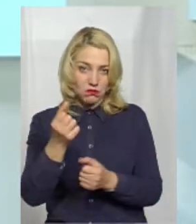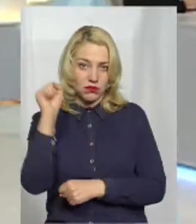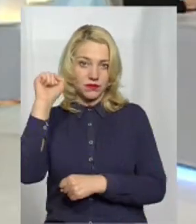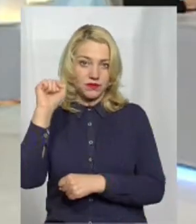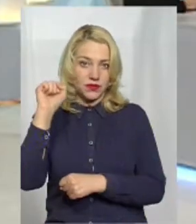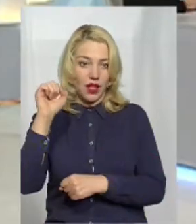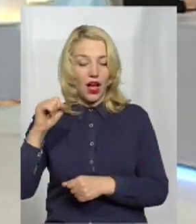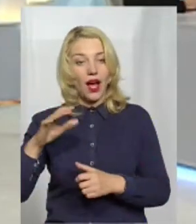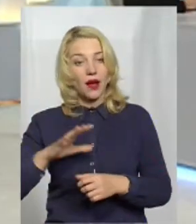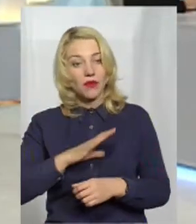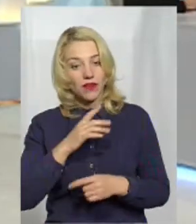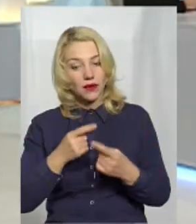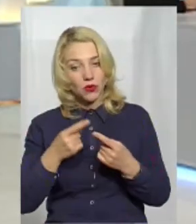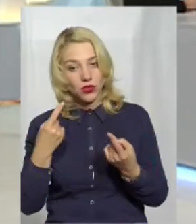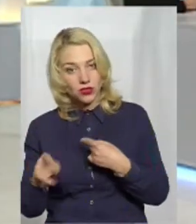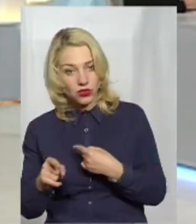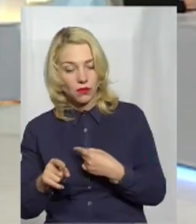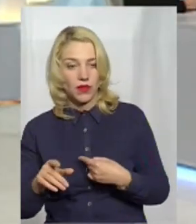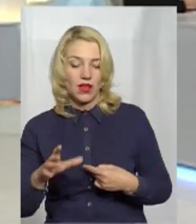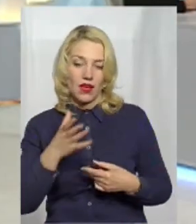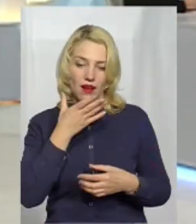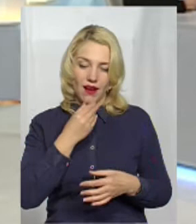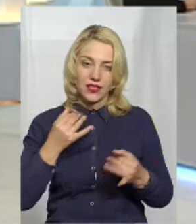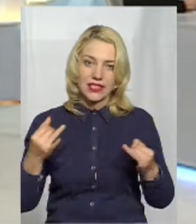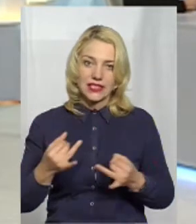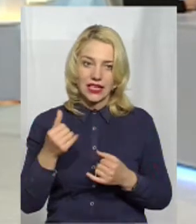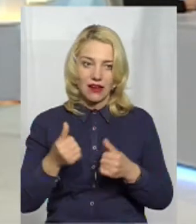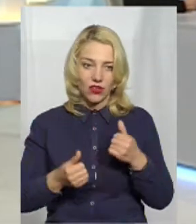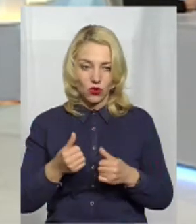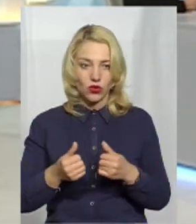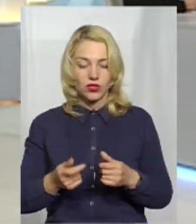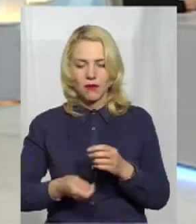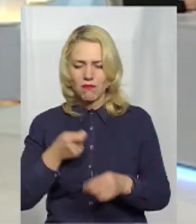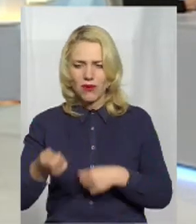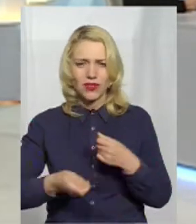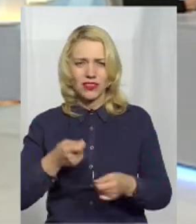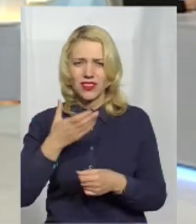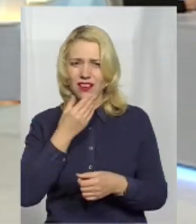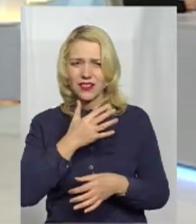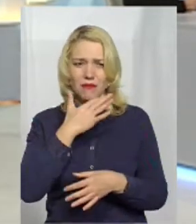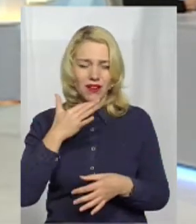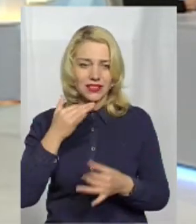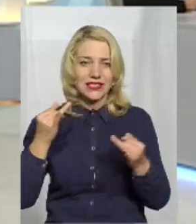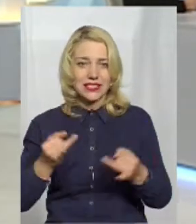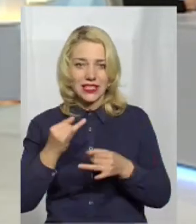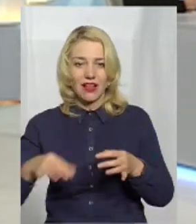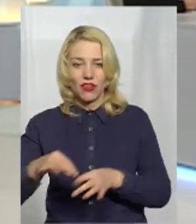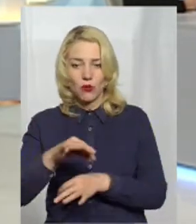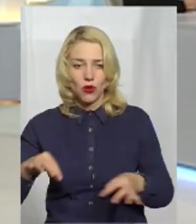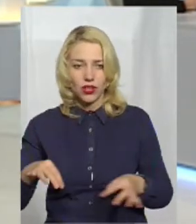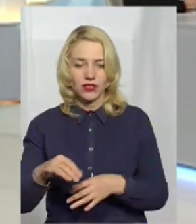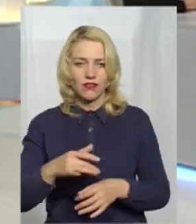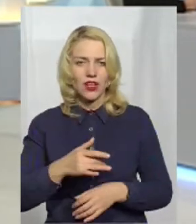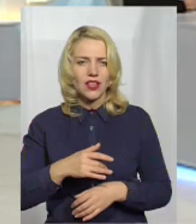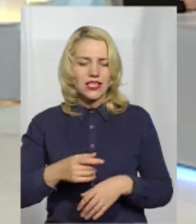В іншому випадку може бути навпаки. Тобто, гарний, цікавий конкурс, подалося дуже багато гарних, цікавих проєктів, дуже